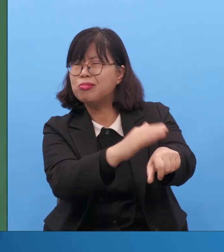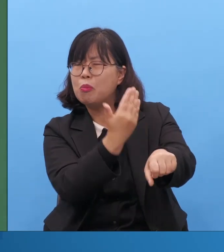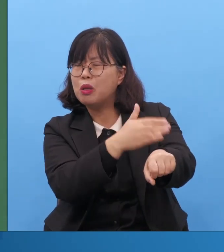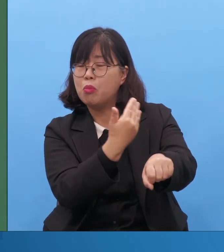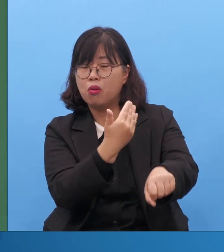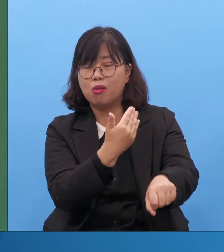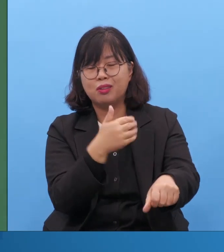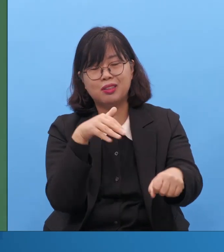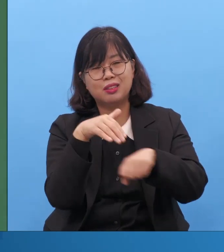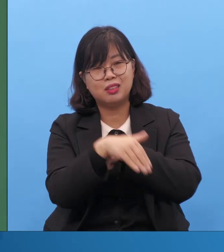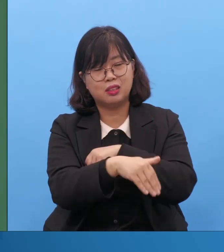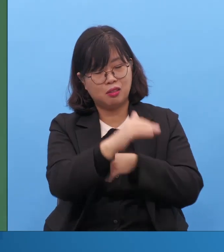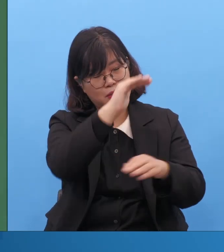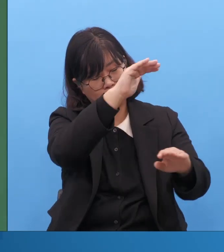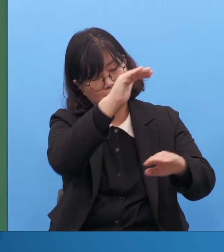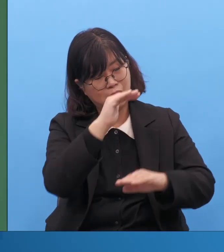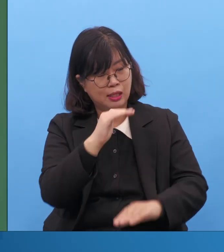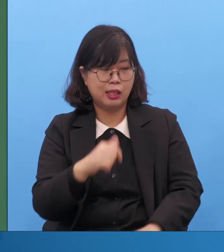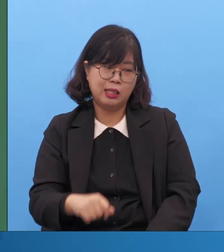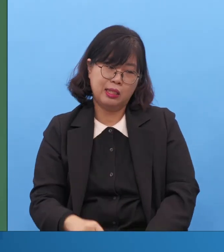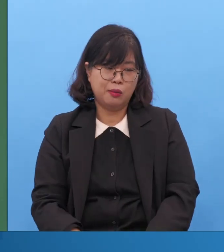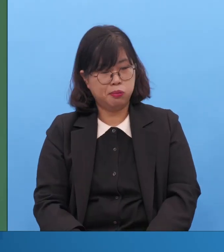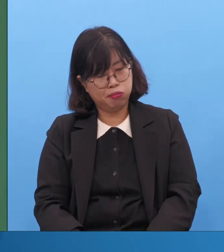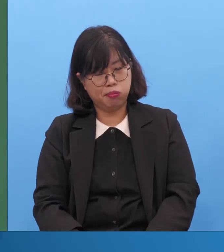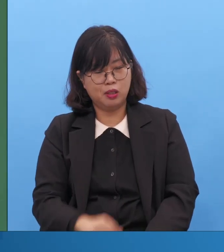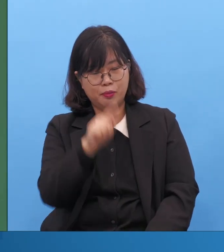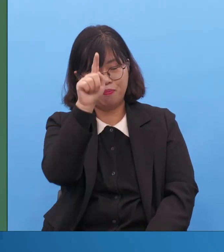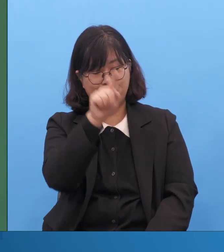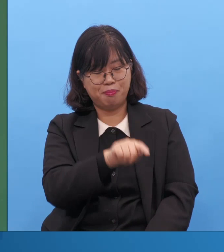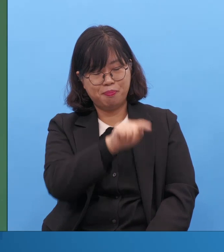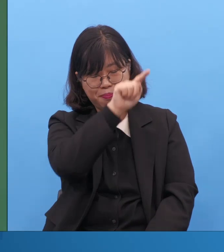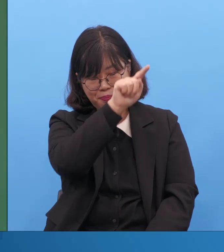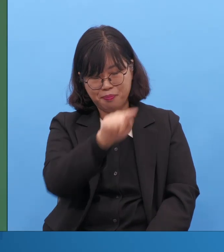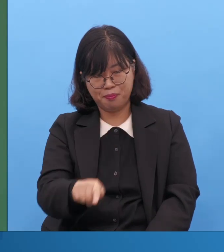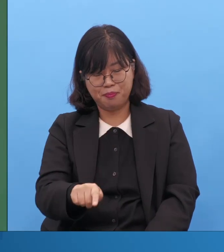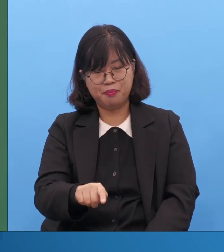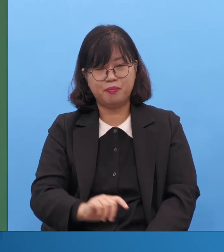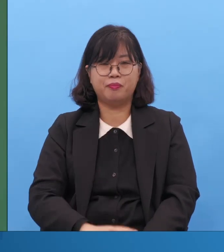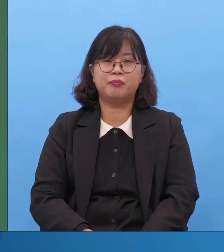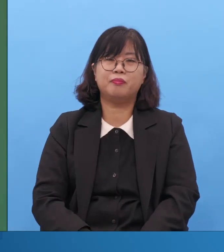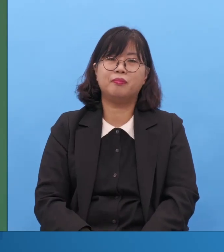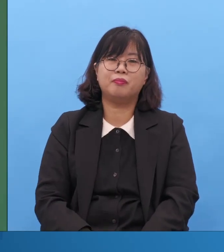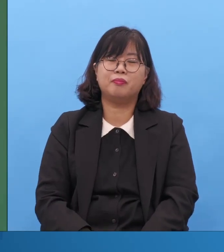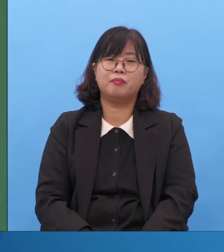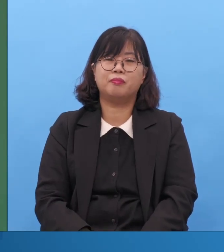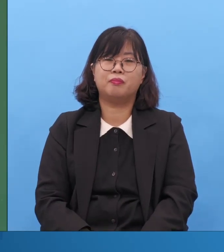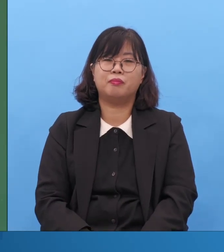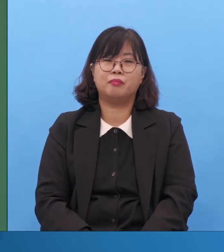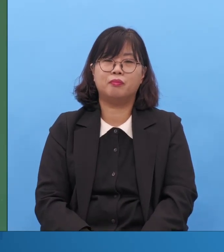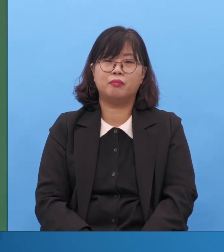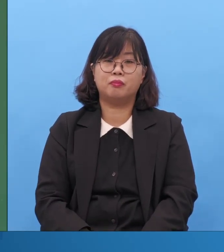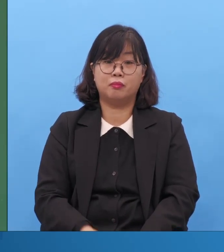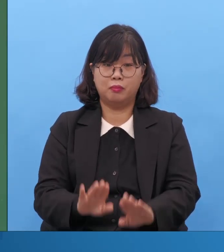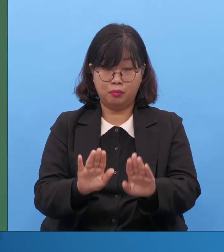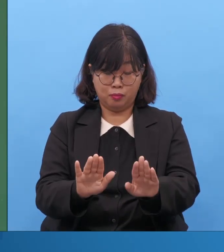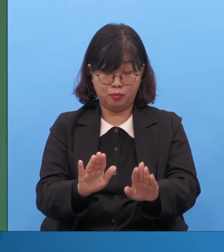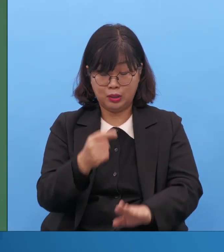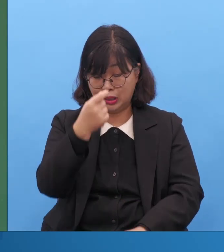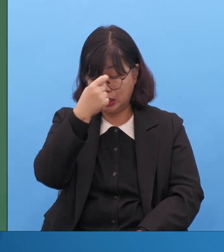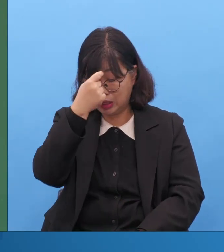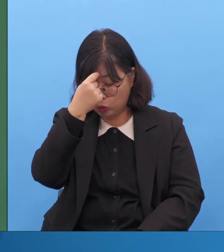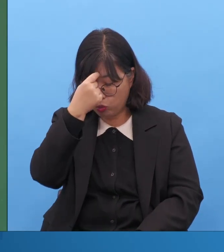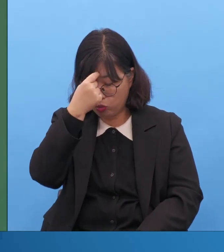그리만 안 해도 역사를 납니다 그렇죠 진짜 기도하는 사람은 내 잘못을 먼저 보는 거예요